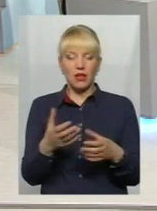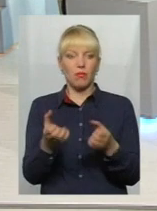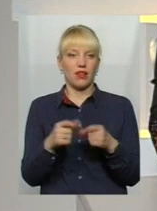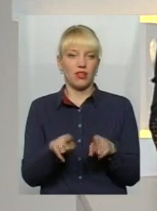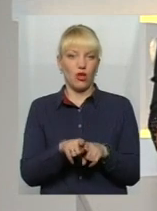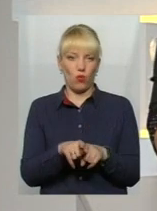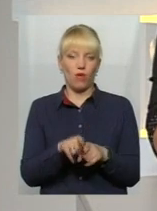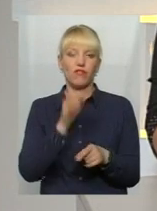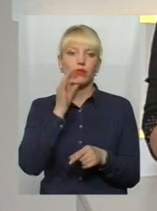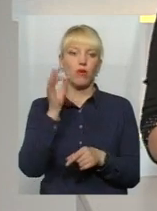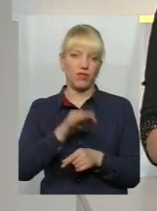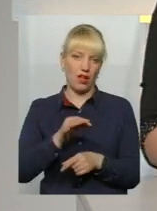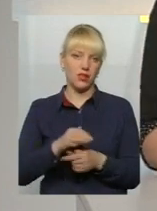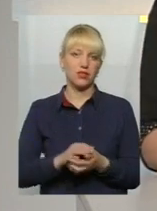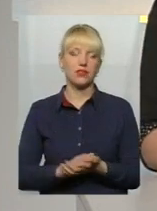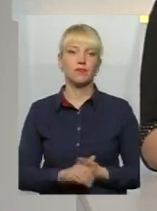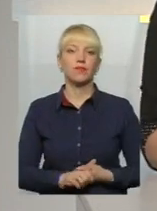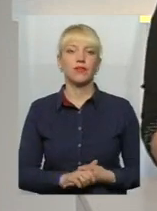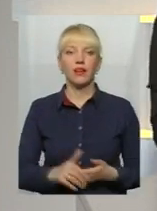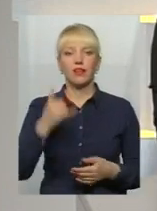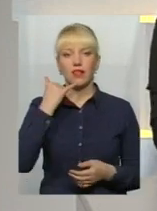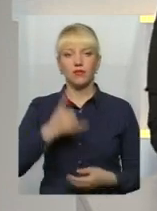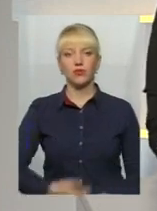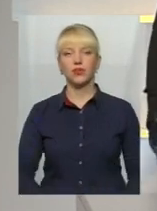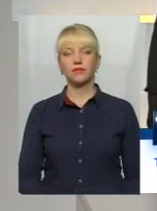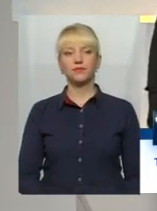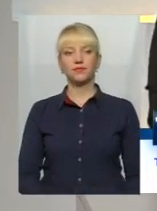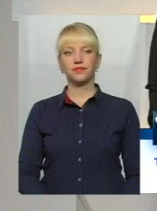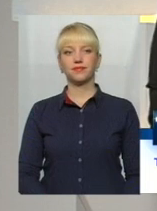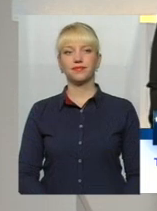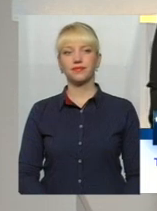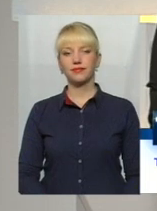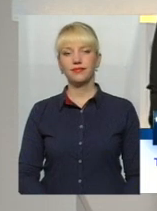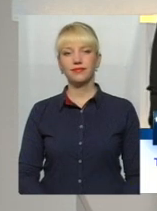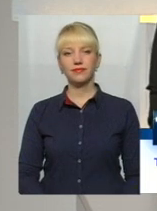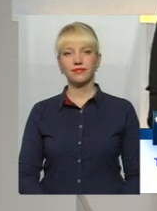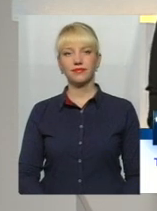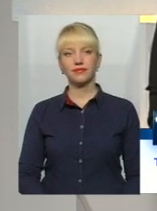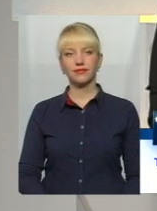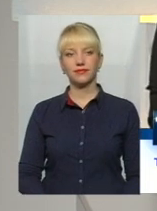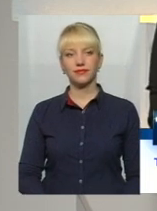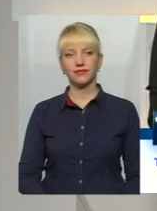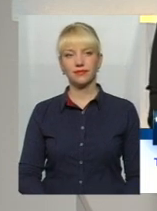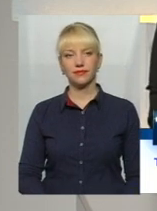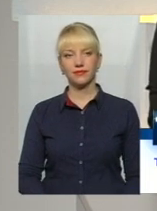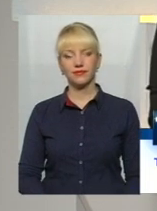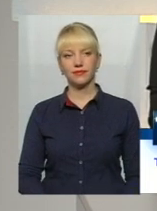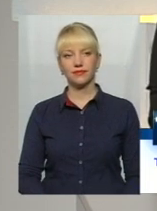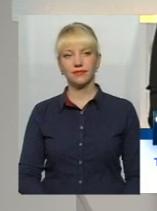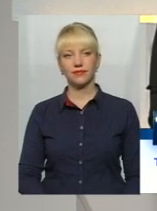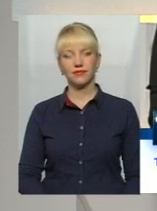В нас є телефонний дзвінок, давайте нашого дозвонювача послухаємо. Доброго дня, ви в ефірі. Алло.